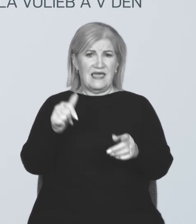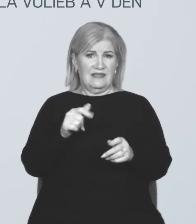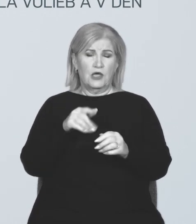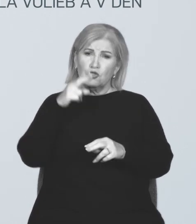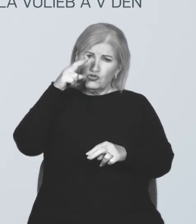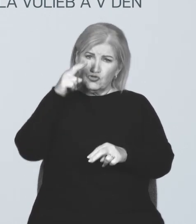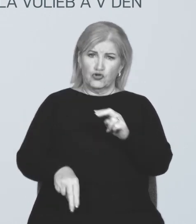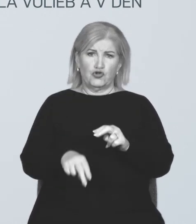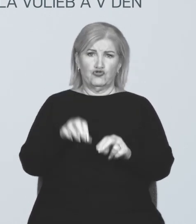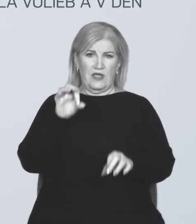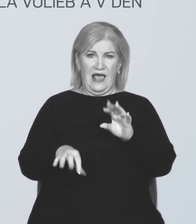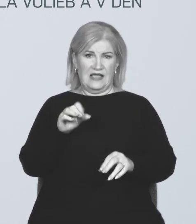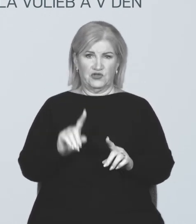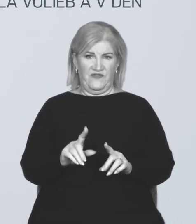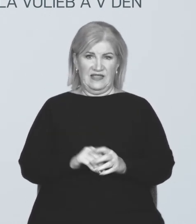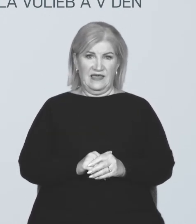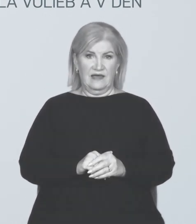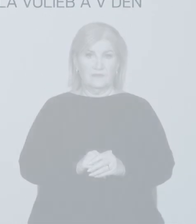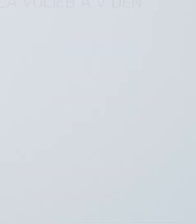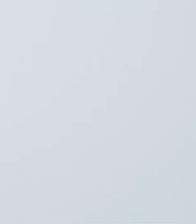konania až do skončenia hlasovania.